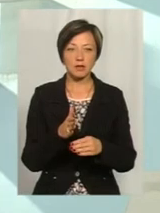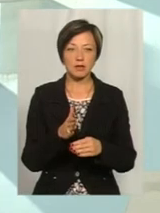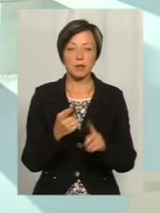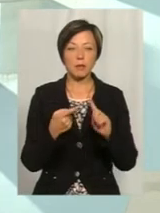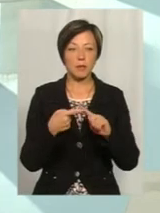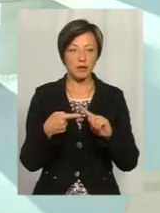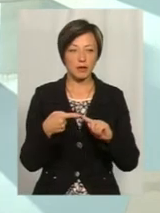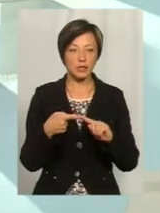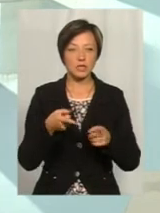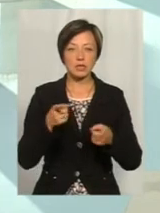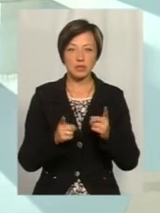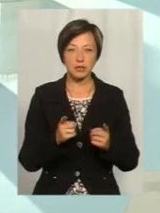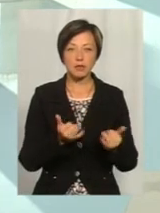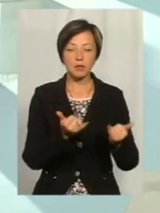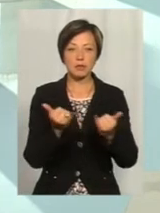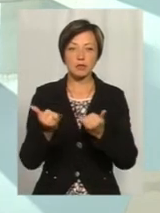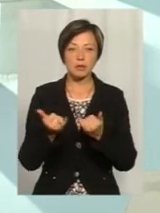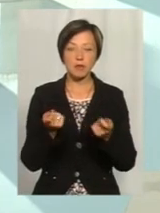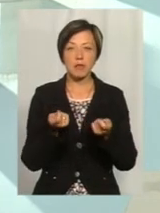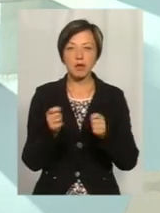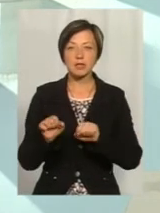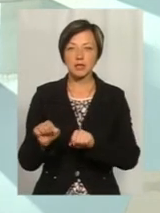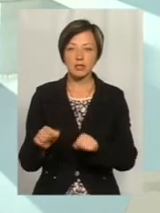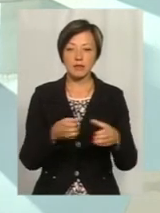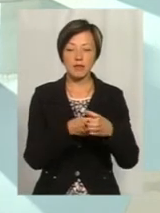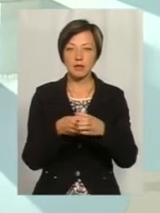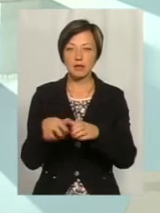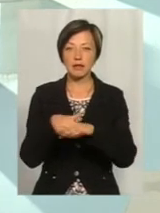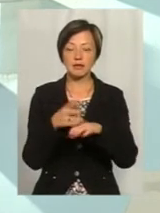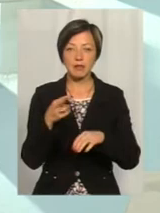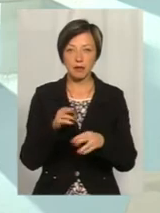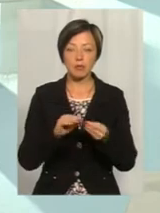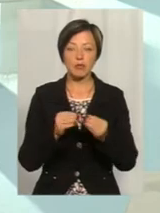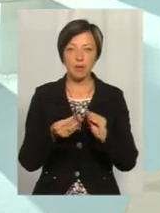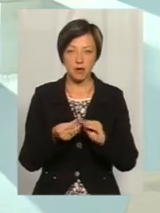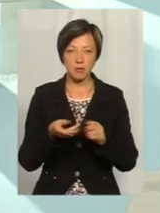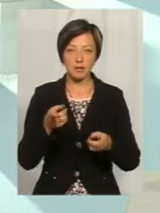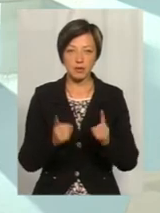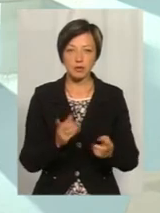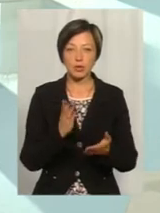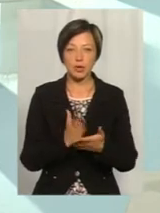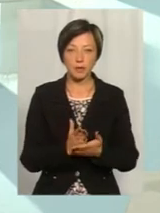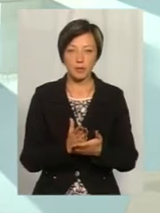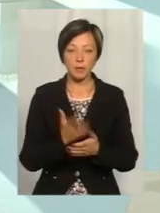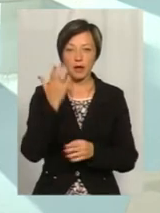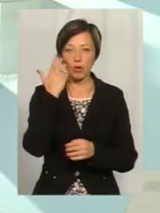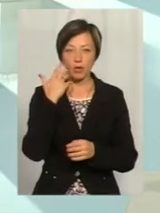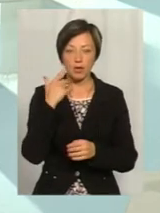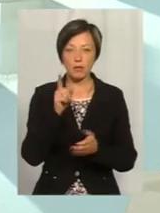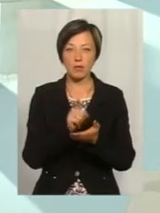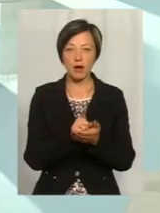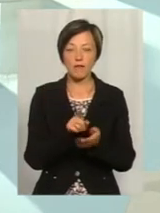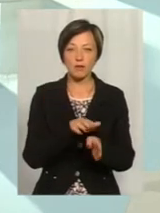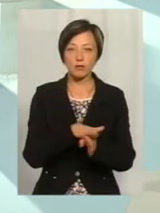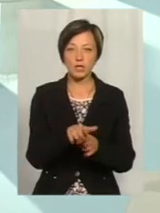Перше, це дійсно забезпечення малозахищених верст населення. Це дійсно є проблема. Коли мав відбутися